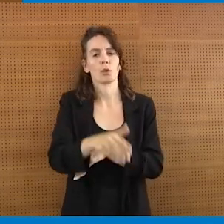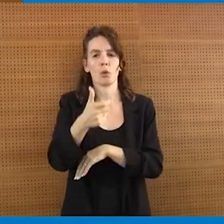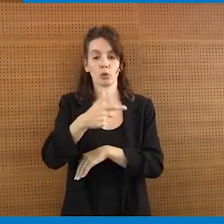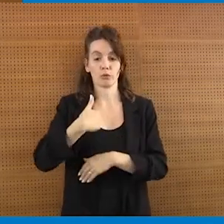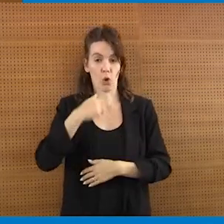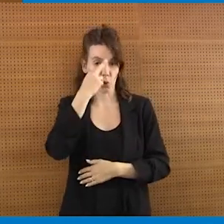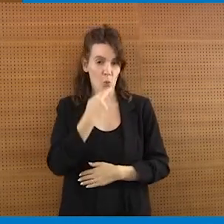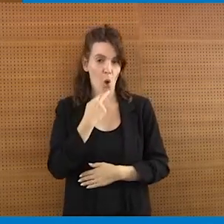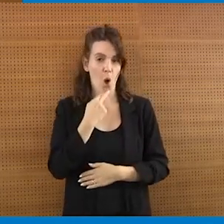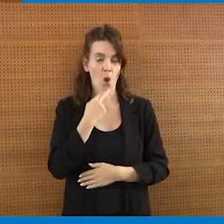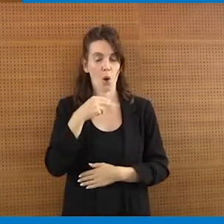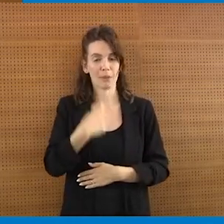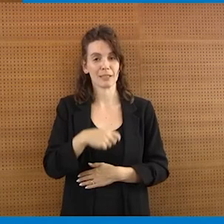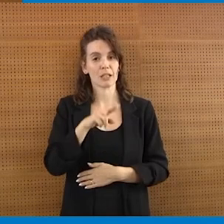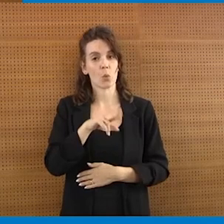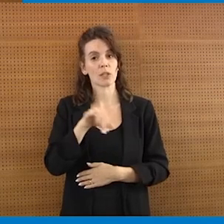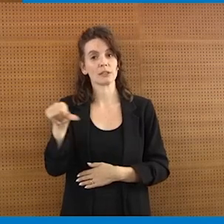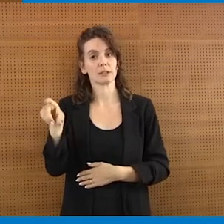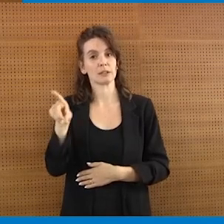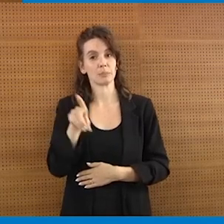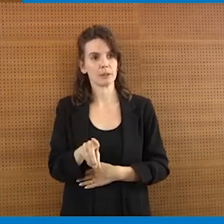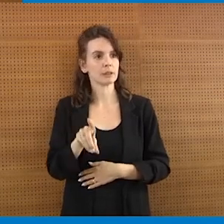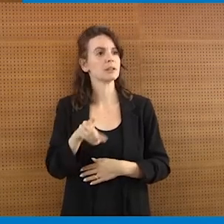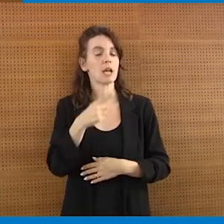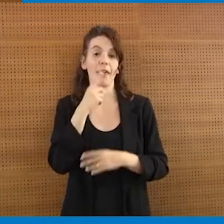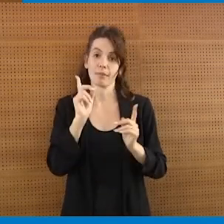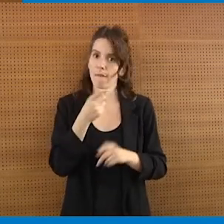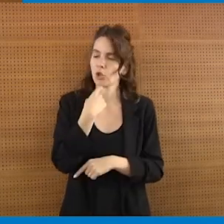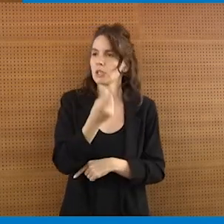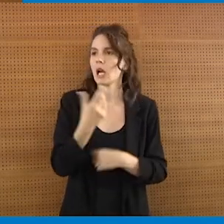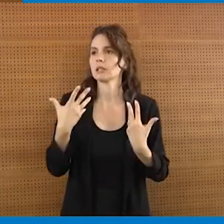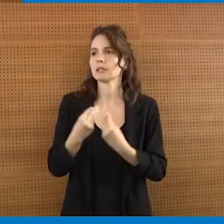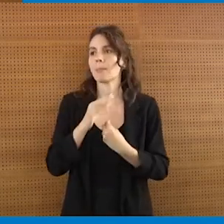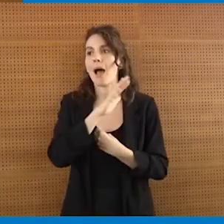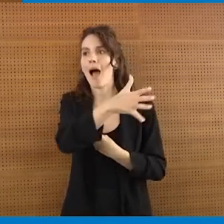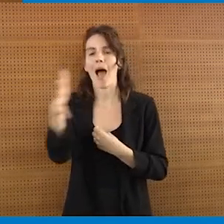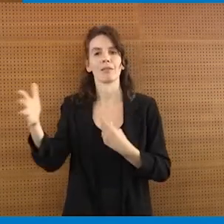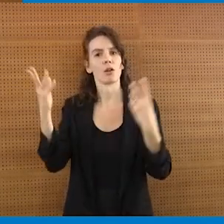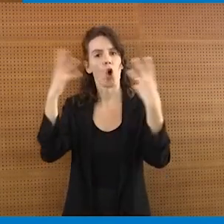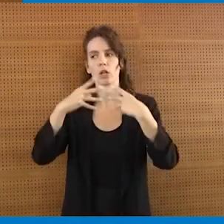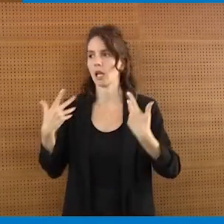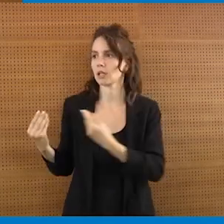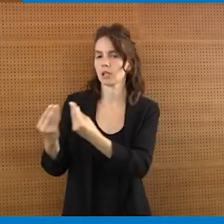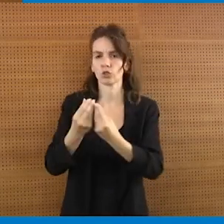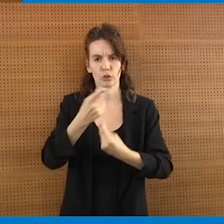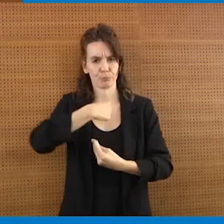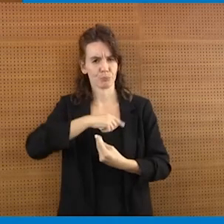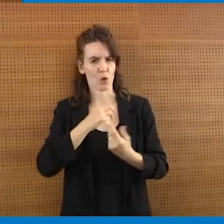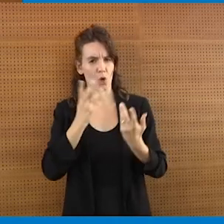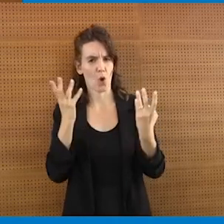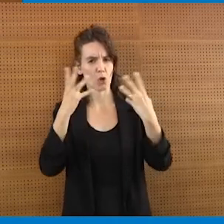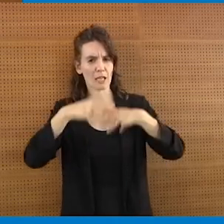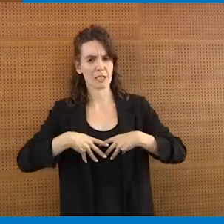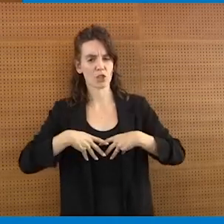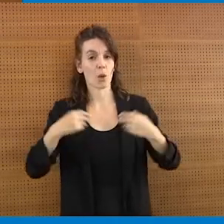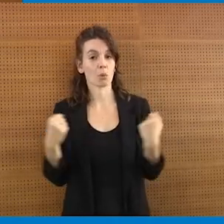per il ruolo che ho nel forum di sottolineare come con tante organizzazioni, di fatto noi siamo associazioni di promozione sociale, anche enti di